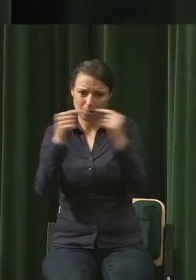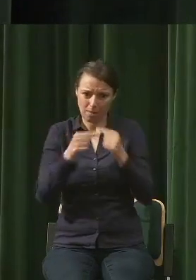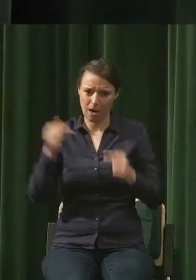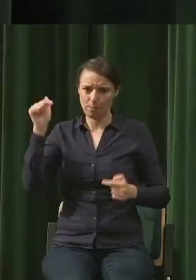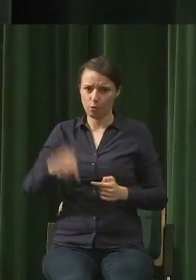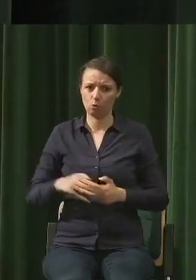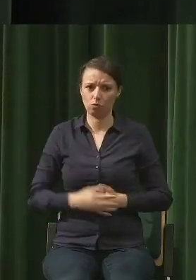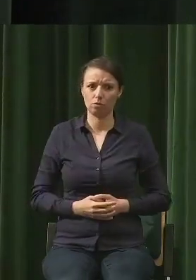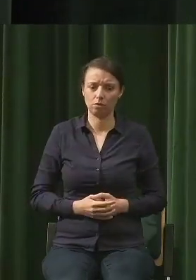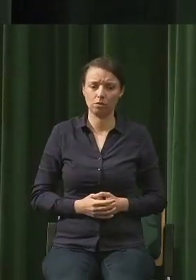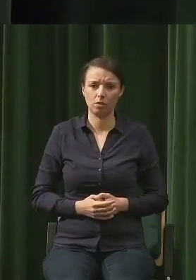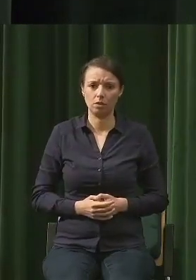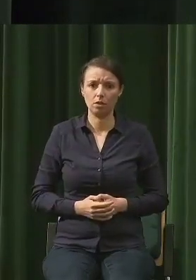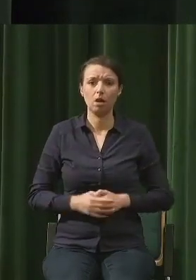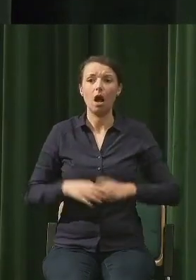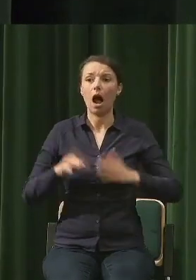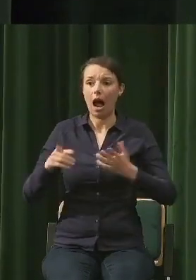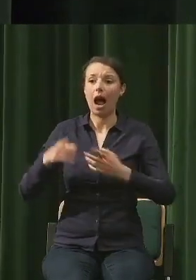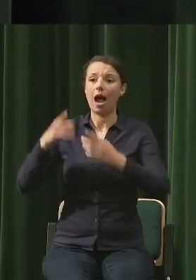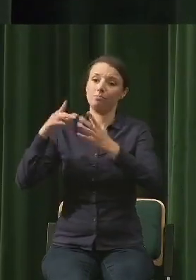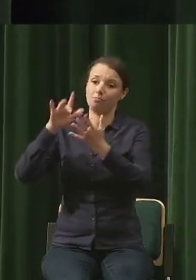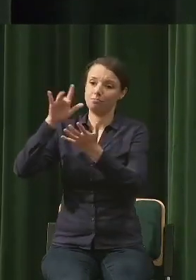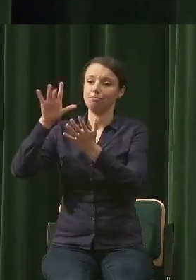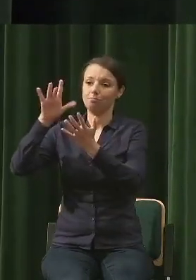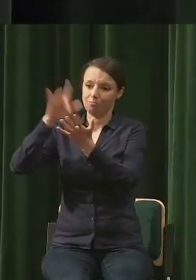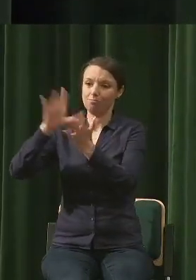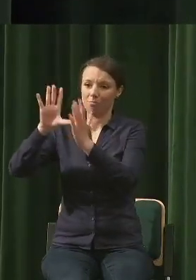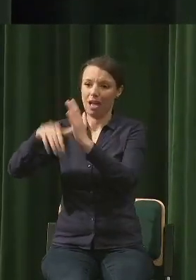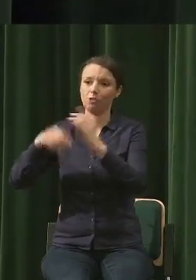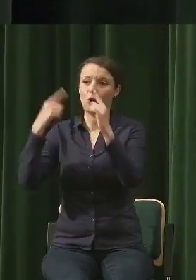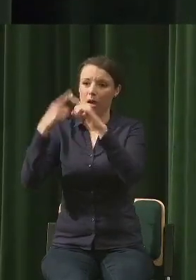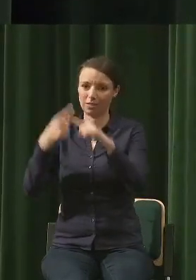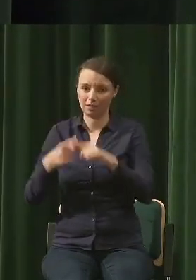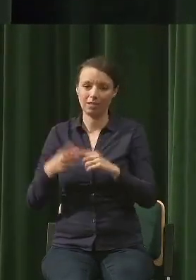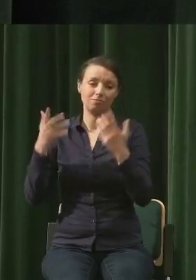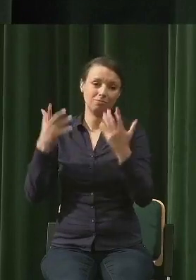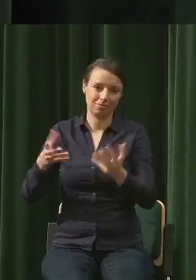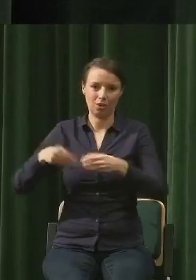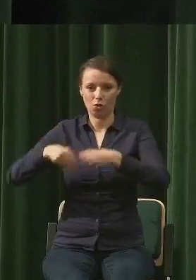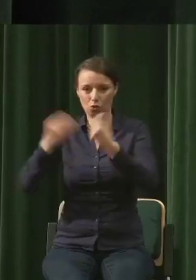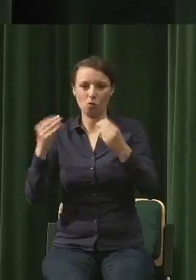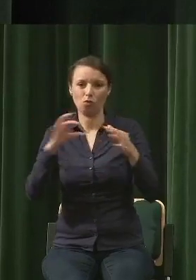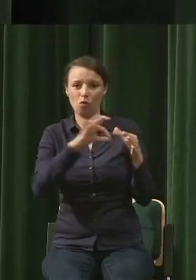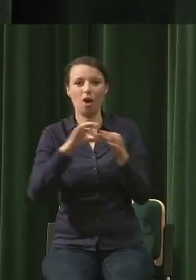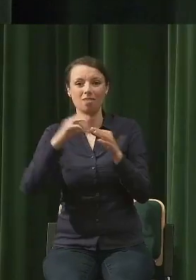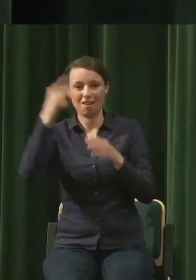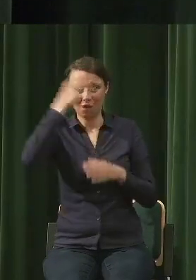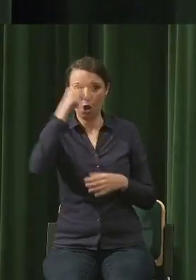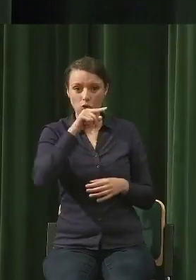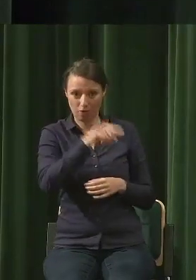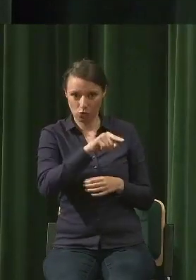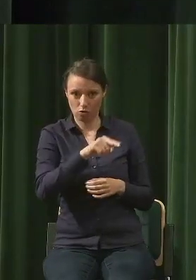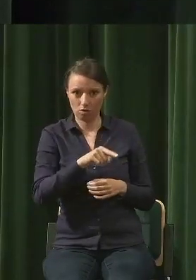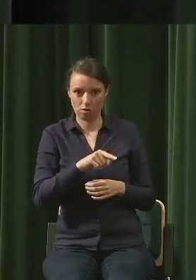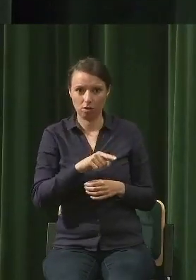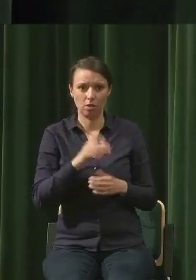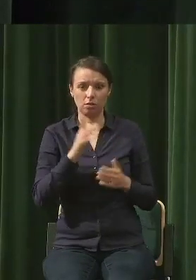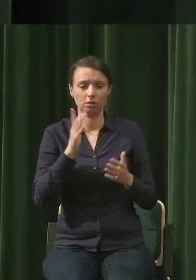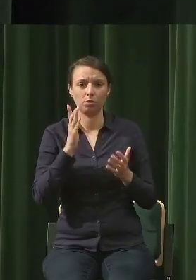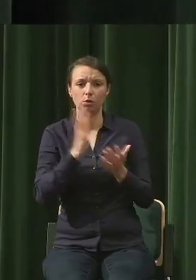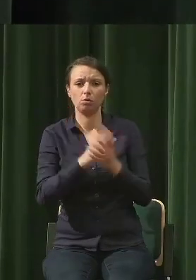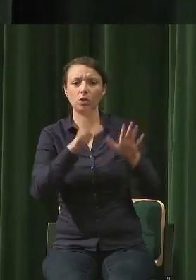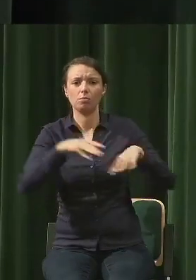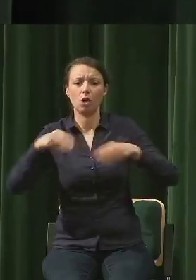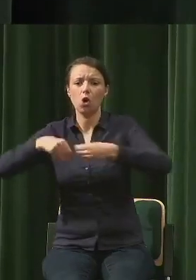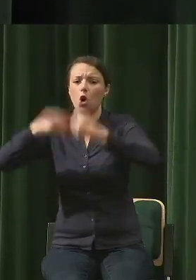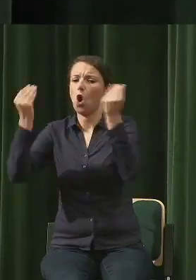liczbowo. No i że tak Amsterdam chce się rozwijać, prawda, właśnie w oparciu o tę filozofię, to w ogóle odrzucając takie kategorie wzrostowe właśnie, że one